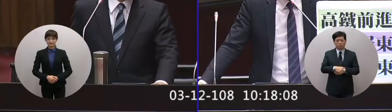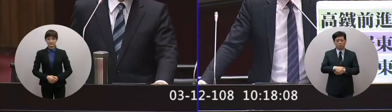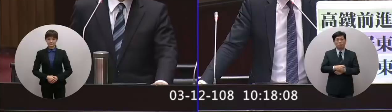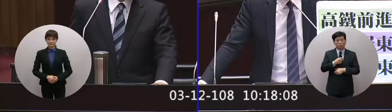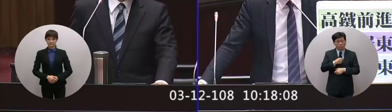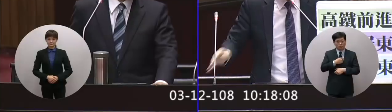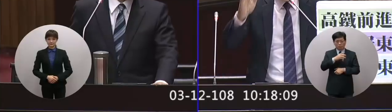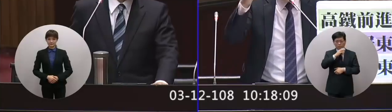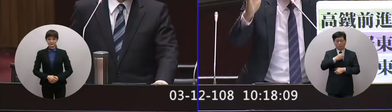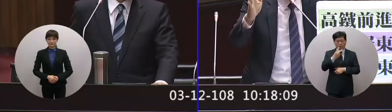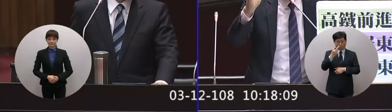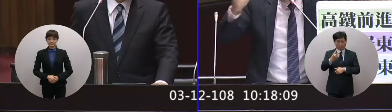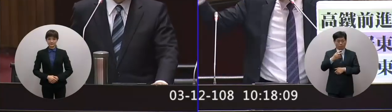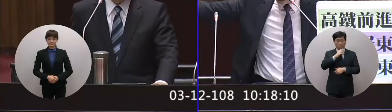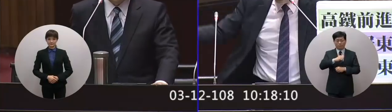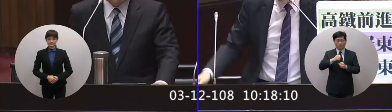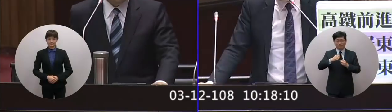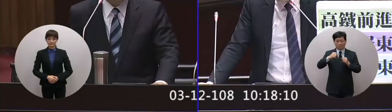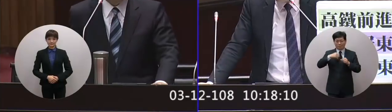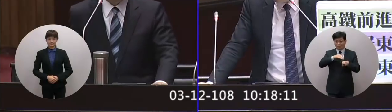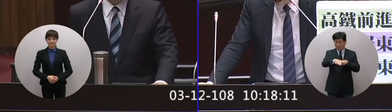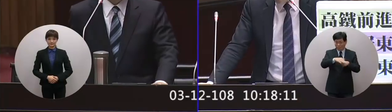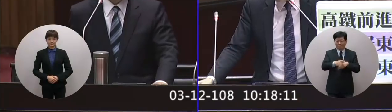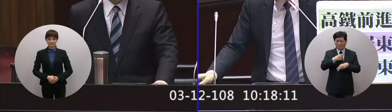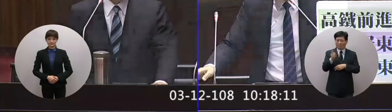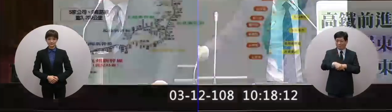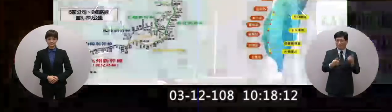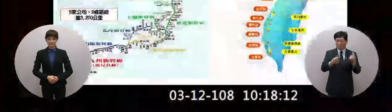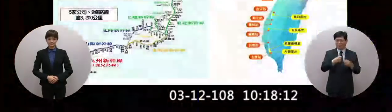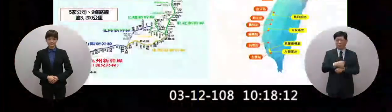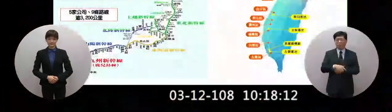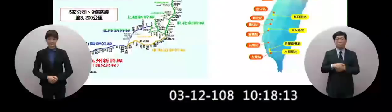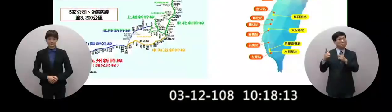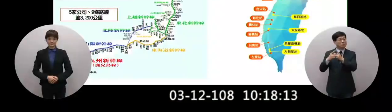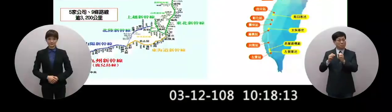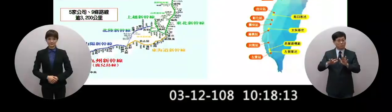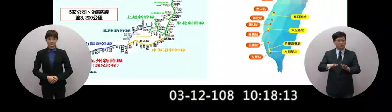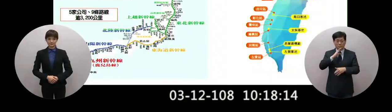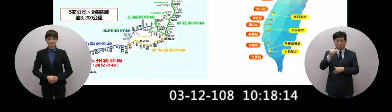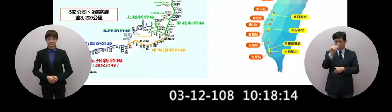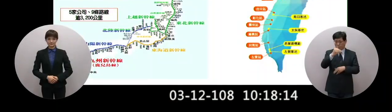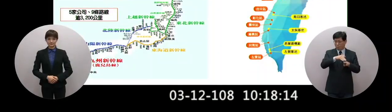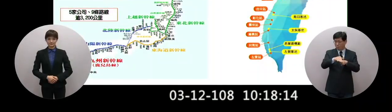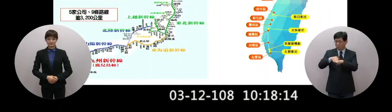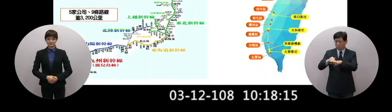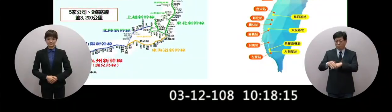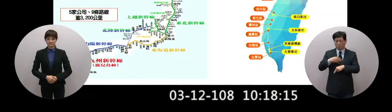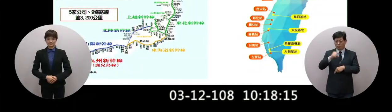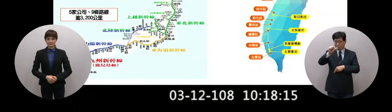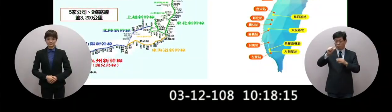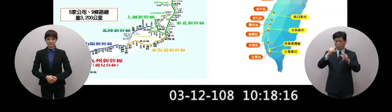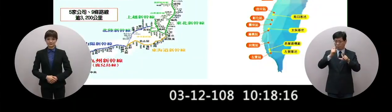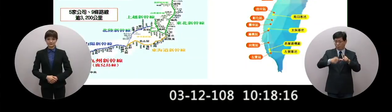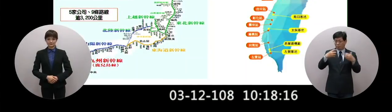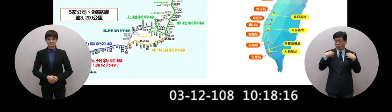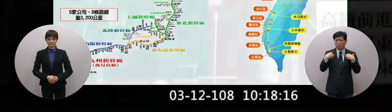雙東高鐵要前進雙東你來看一下日本目前有九條高鐵它有五家公司